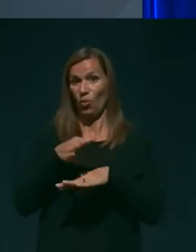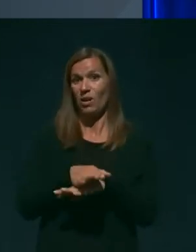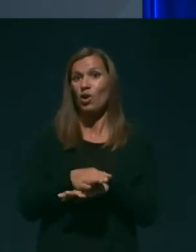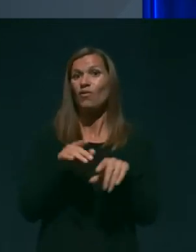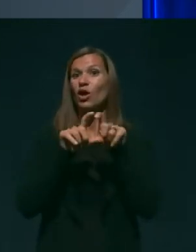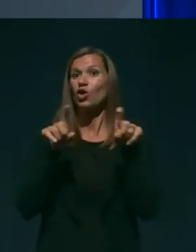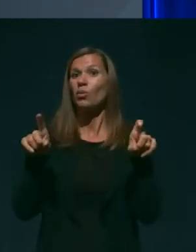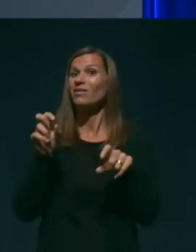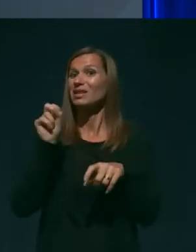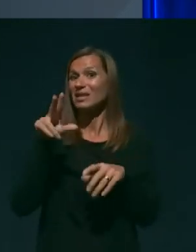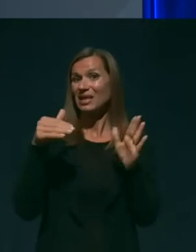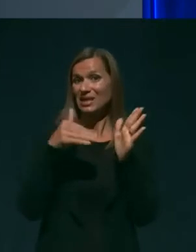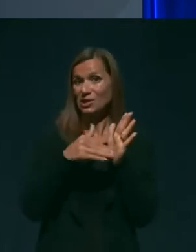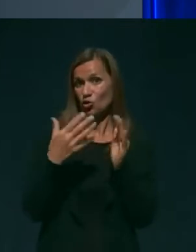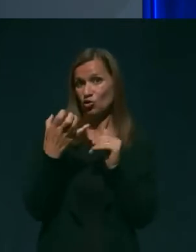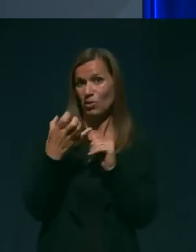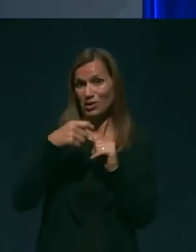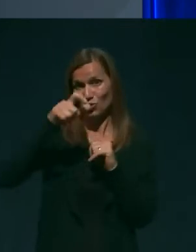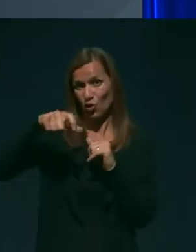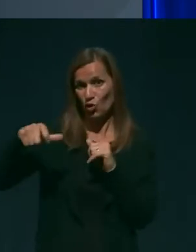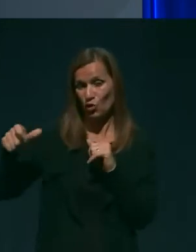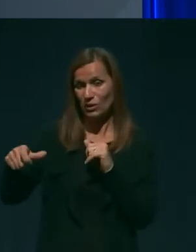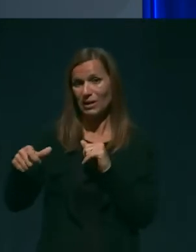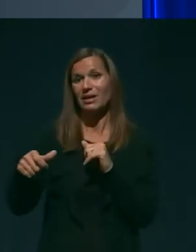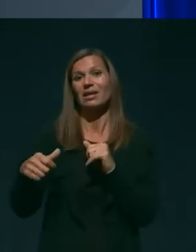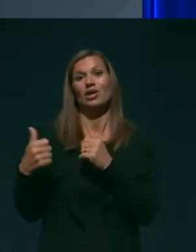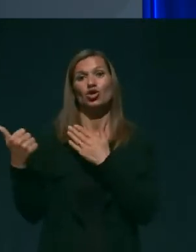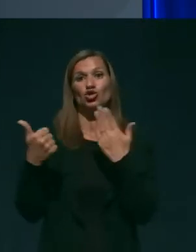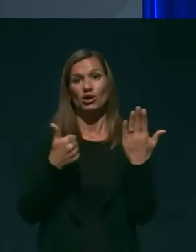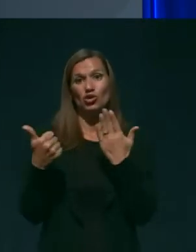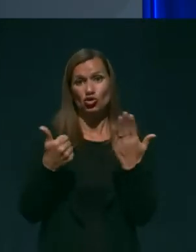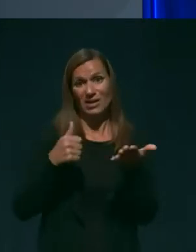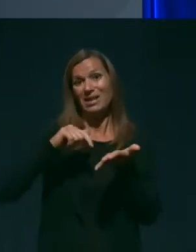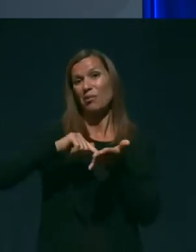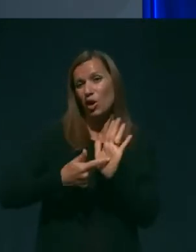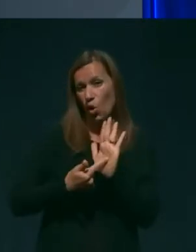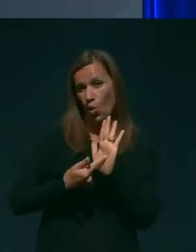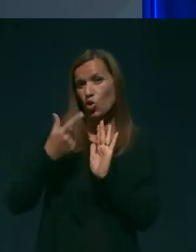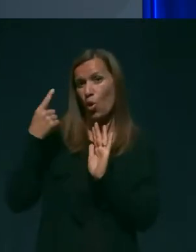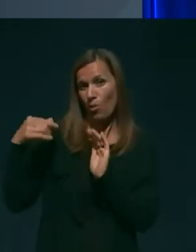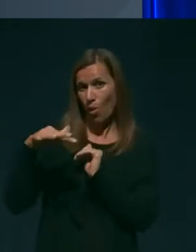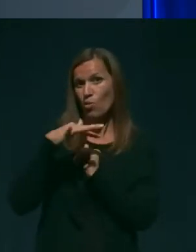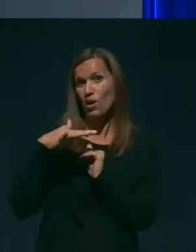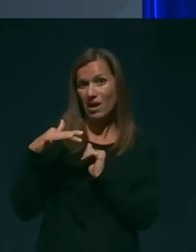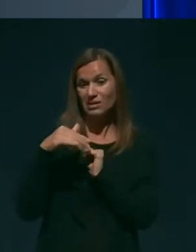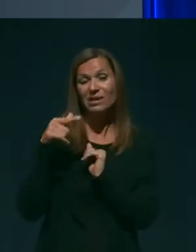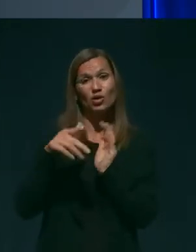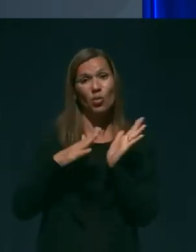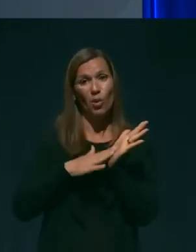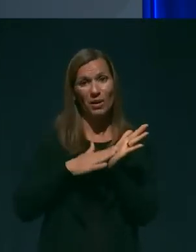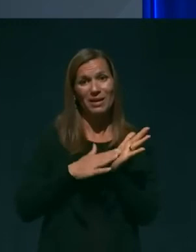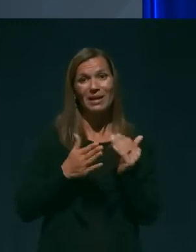13 500 ljudi pri 66 milijonski populaciji, to pomeni, da bi pri nas v domovih